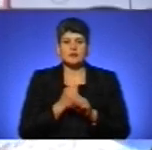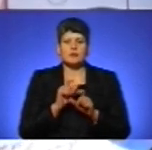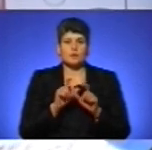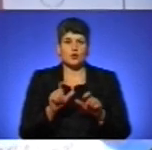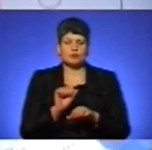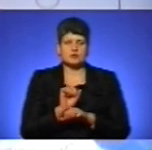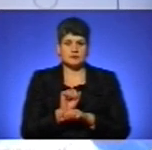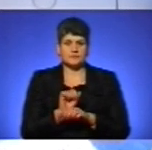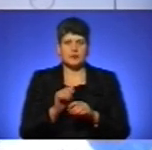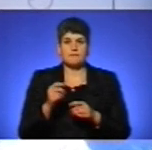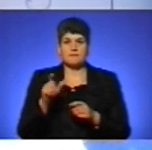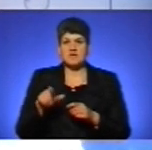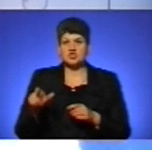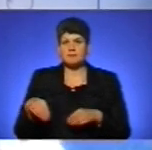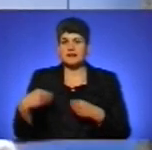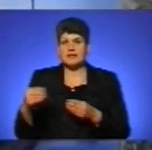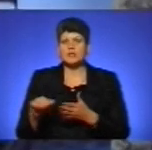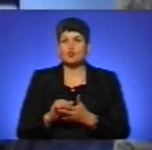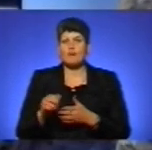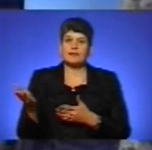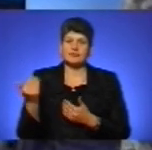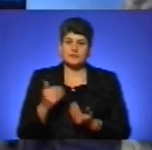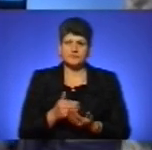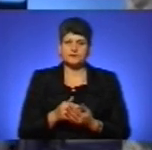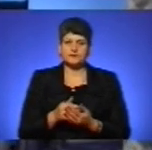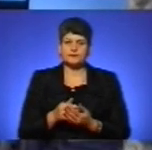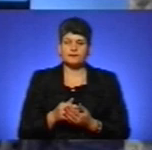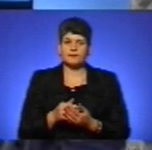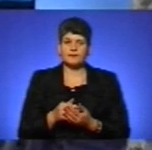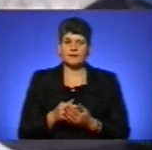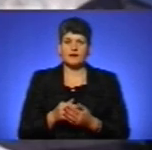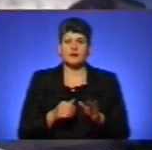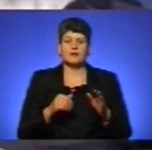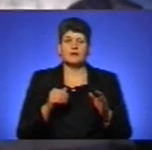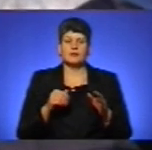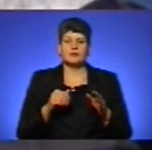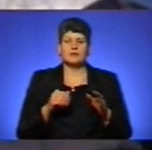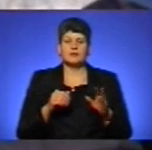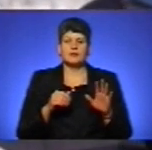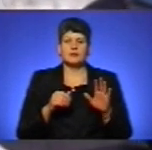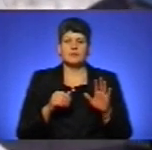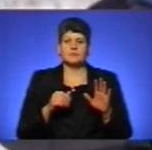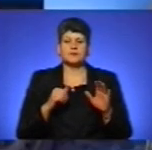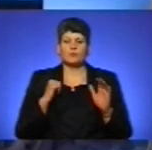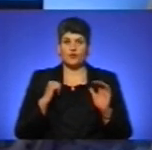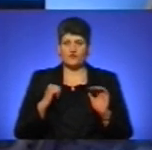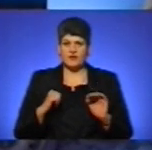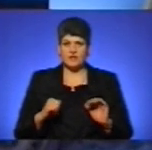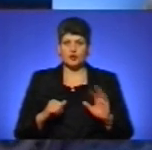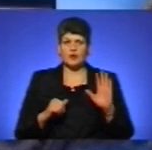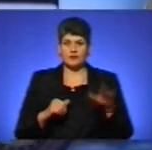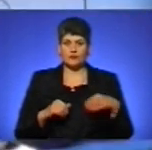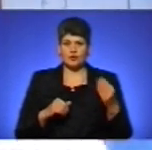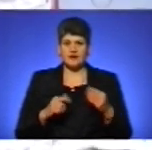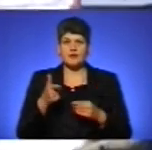Пасажир, передайте документи. Лівою рукою, повільно, граната!